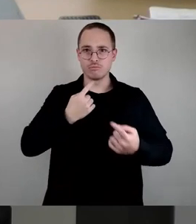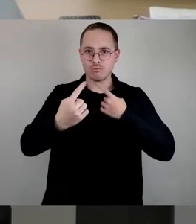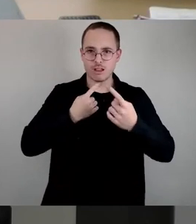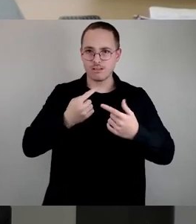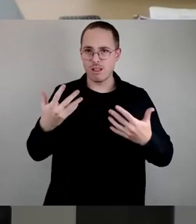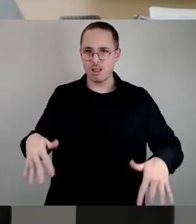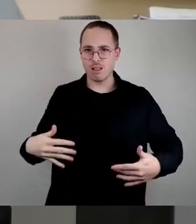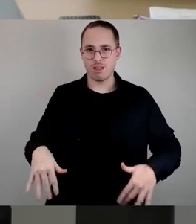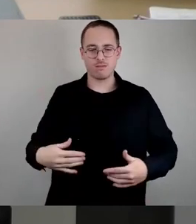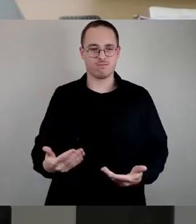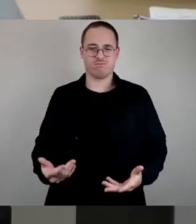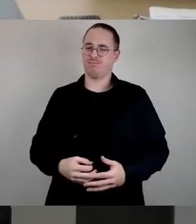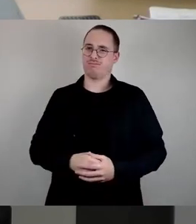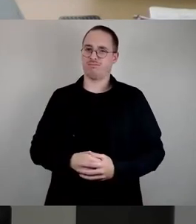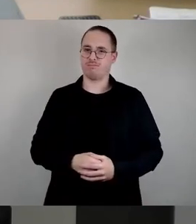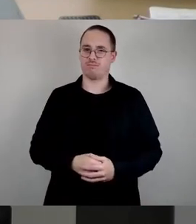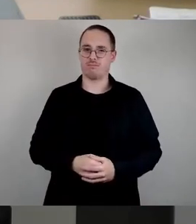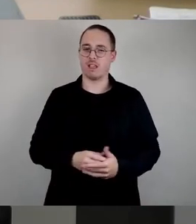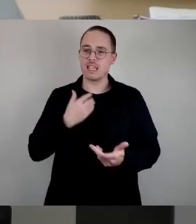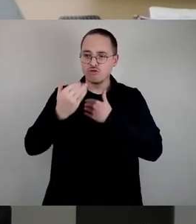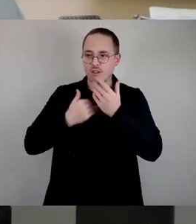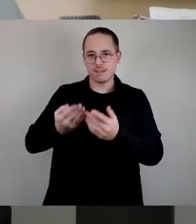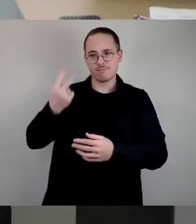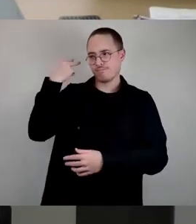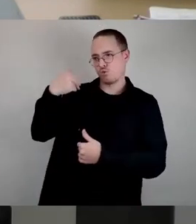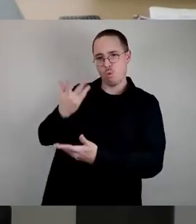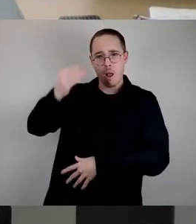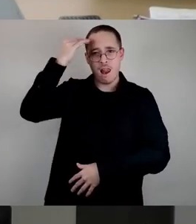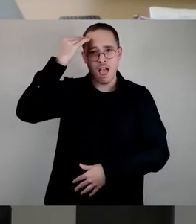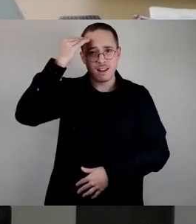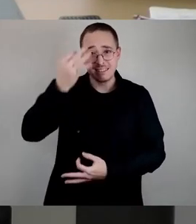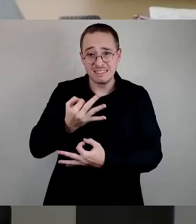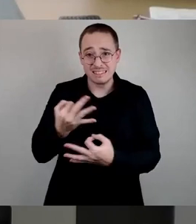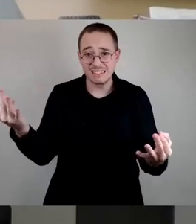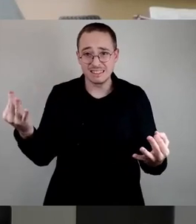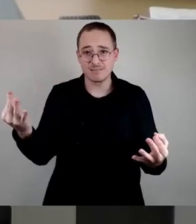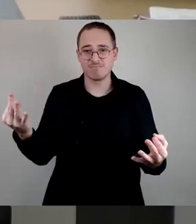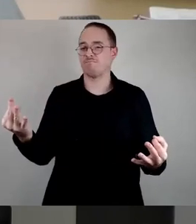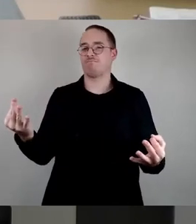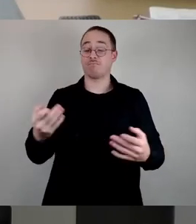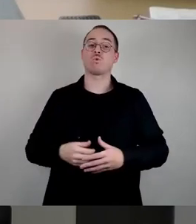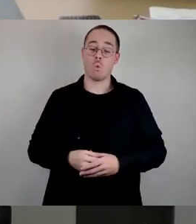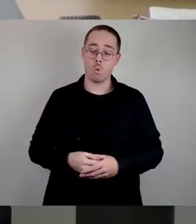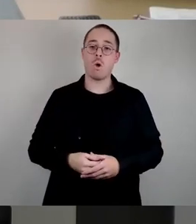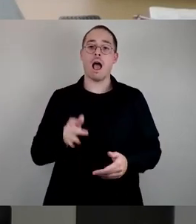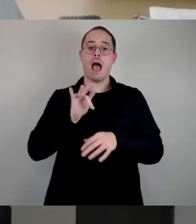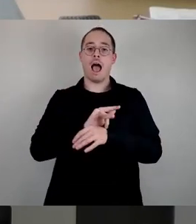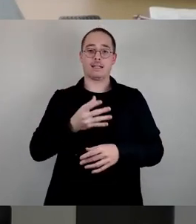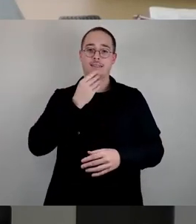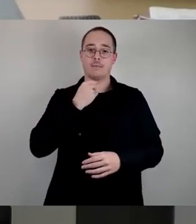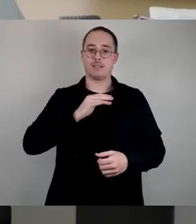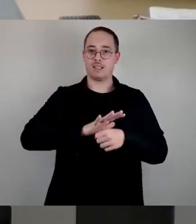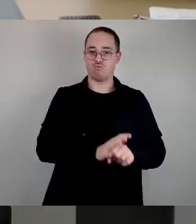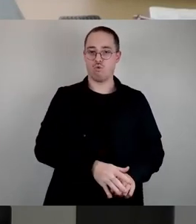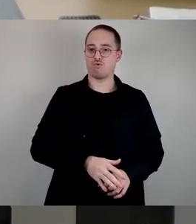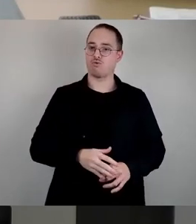Geschichte gelernt? Ja, der Antisemitismus ist wieder salonfähig geworden, dringt langsam, aber unaufhaltsam in die Mitte der Gesellschaft vor,